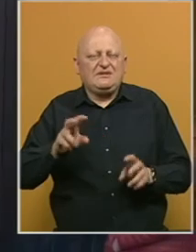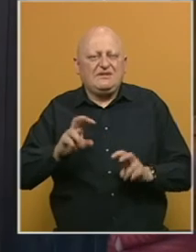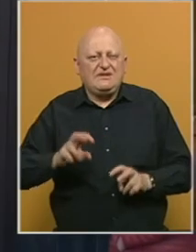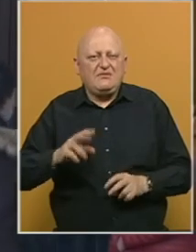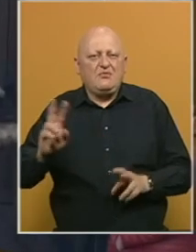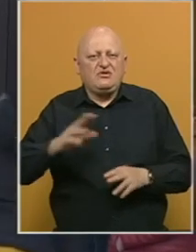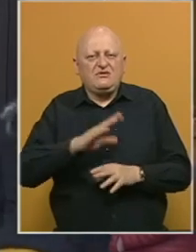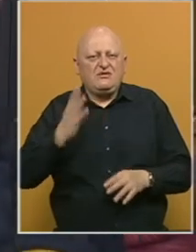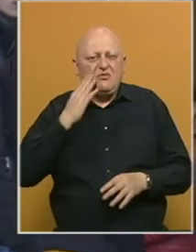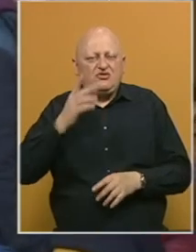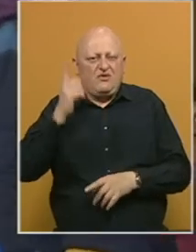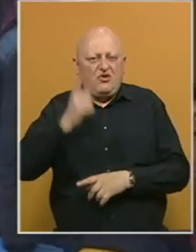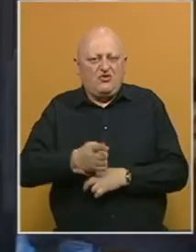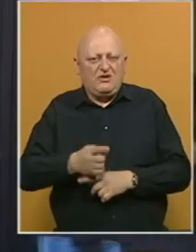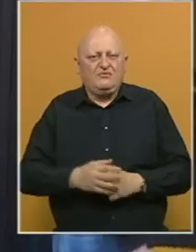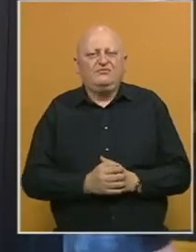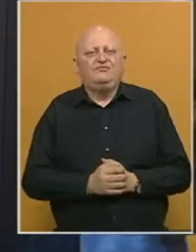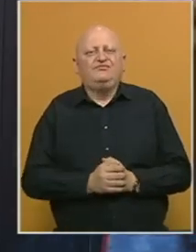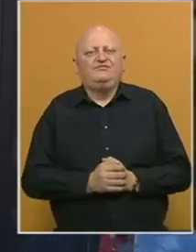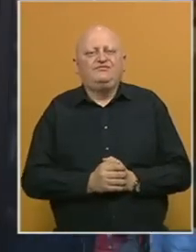pozivaju sve da poštuju njihove odluke.